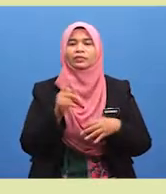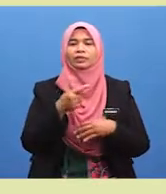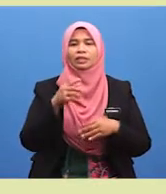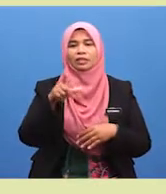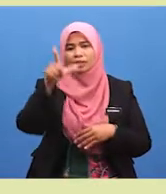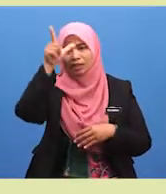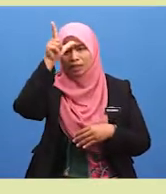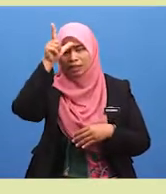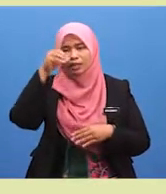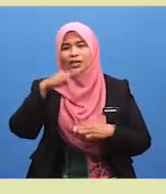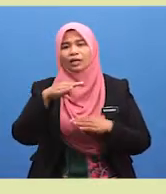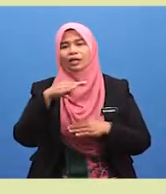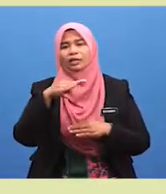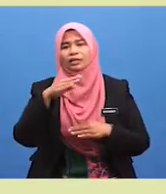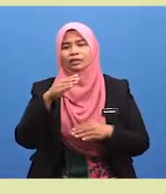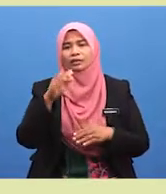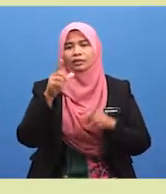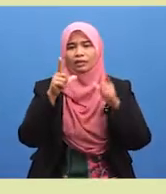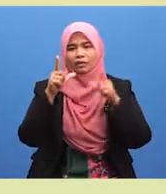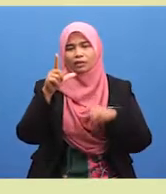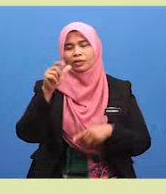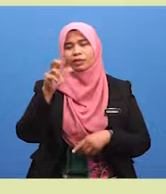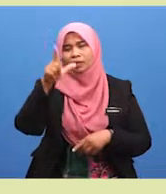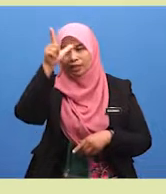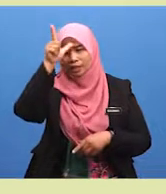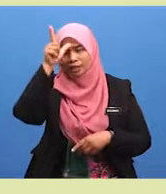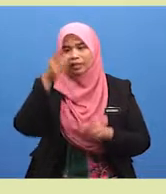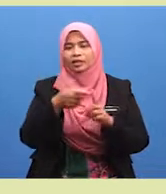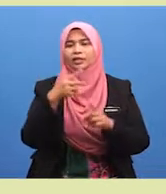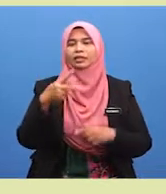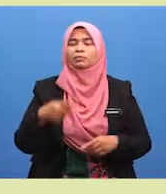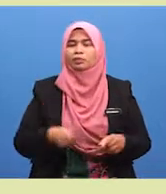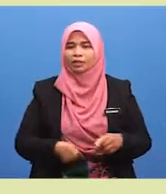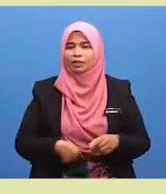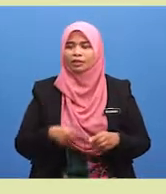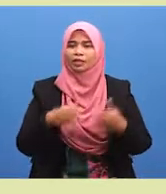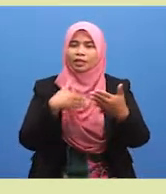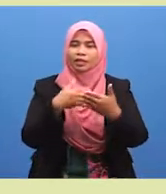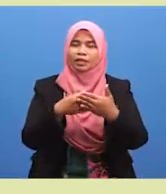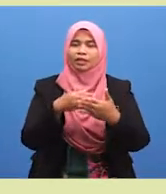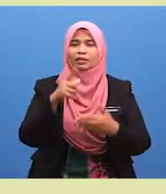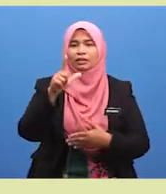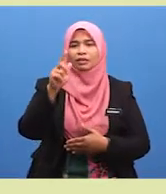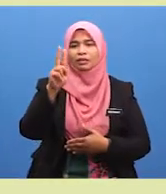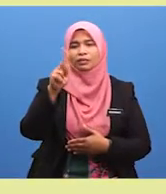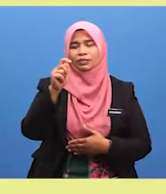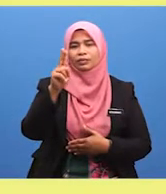kita lelaki, hat aurat bagi lelaki ialah dari pusat hingga kelutut.